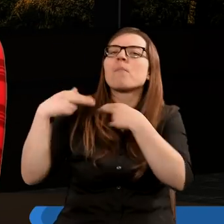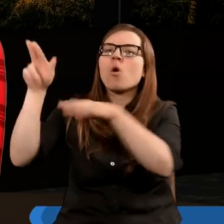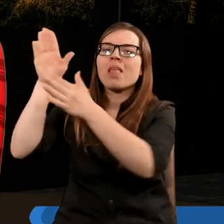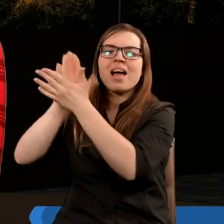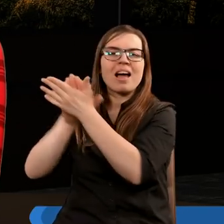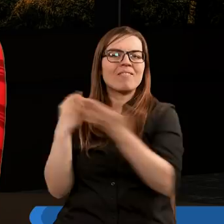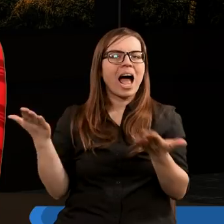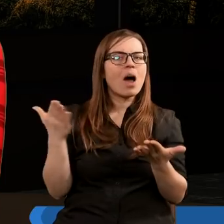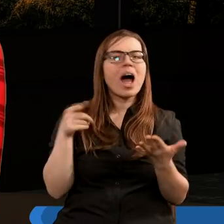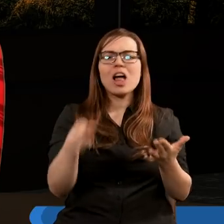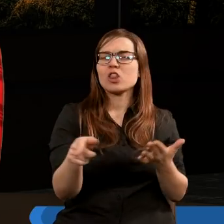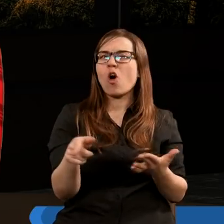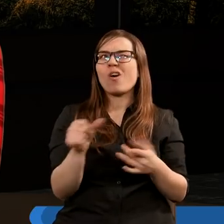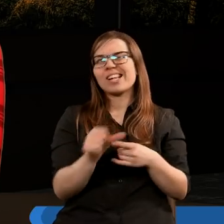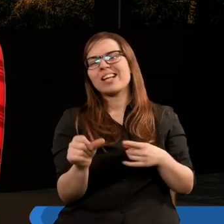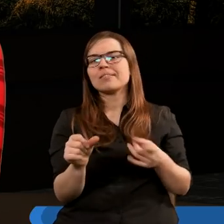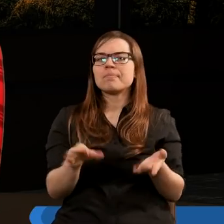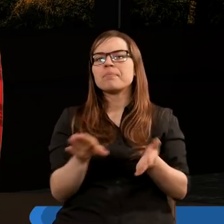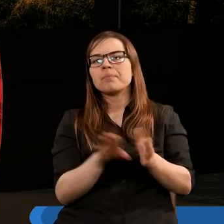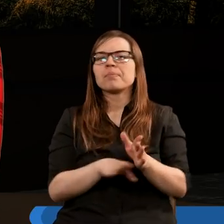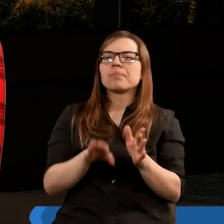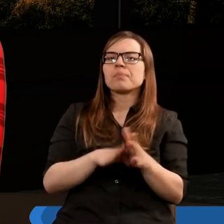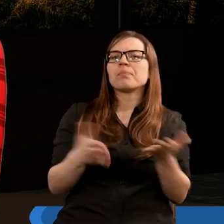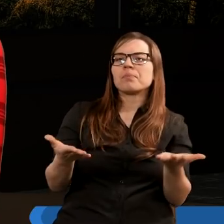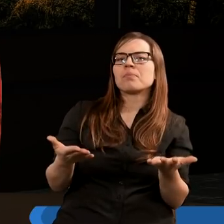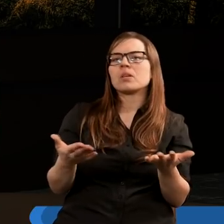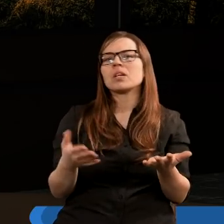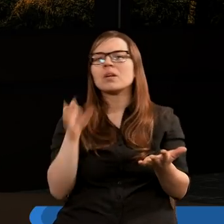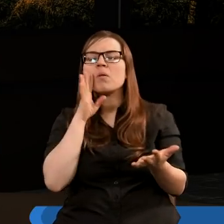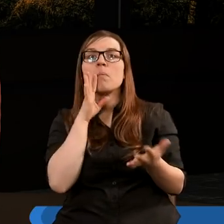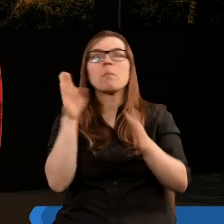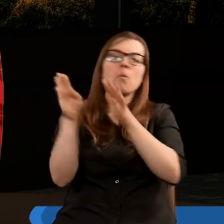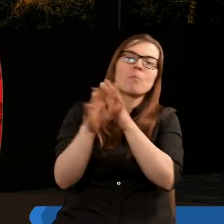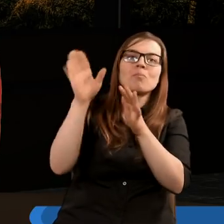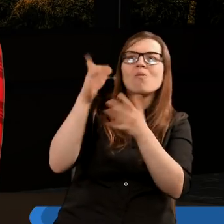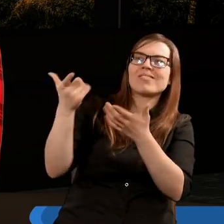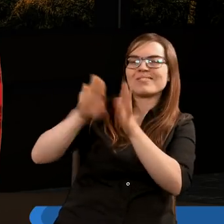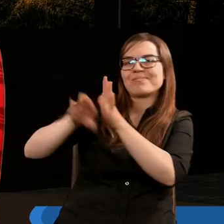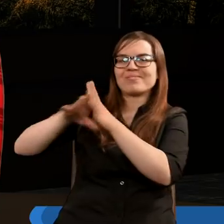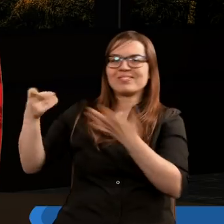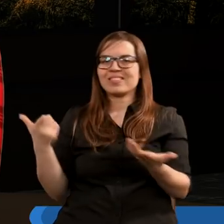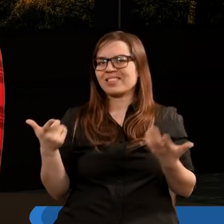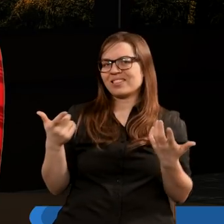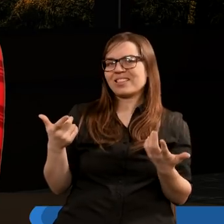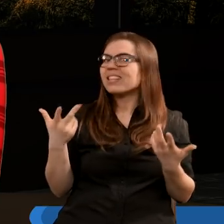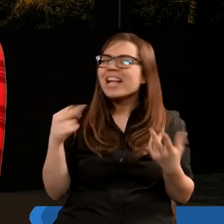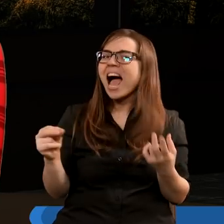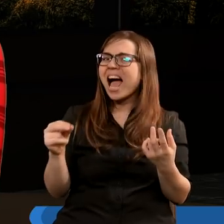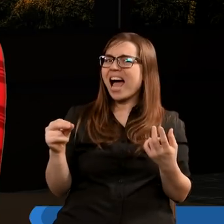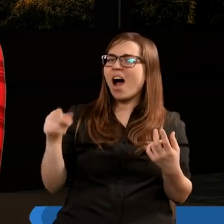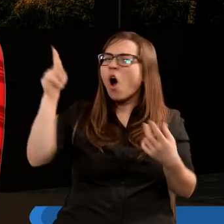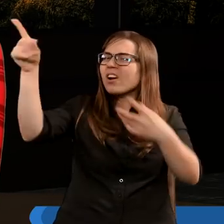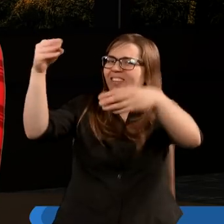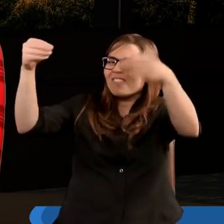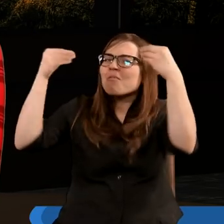że to nie jest jakiś pomniejszy Bóg. Mogłabym tak powiedzieć. To jest ten,